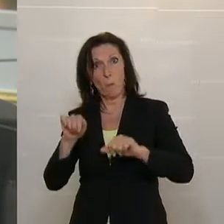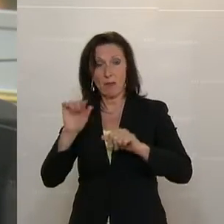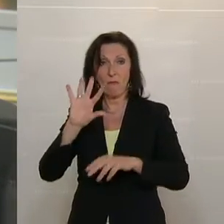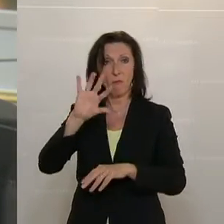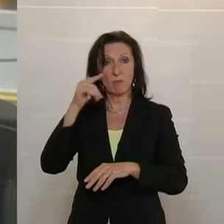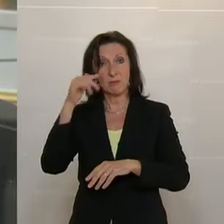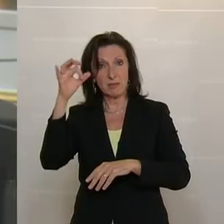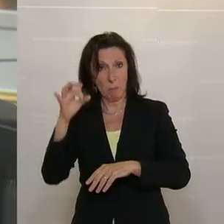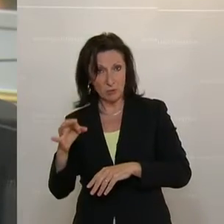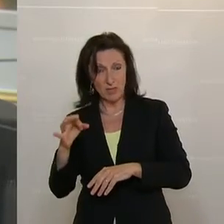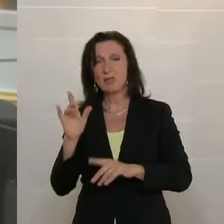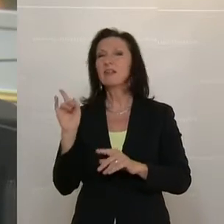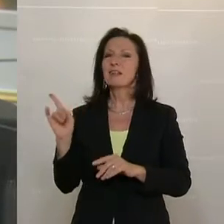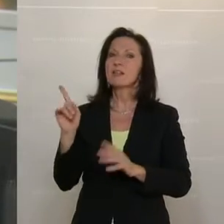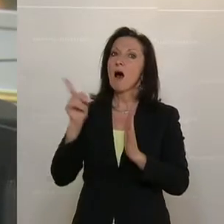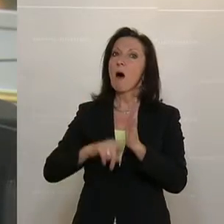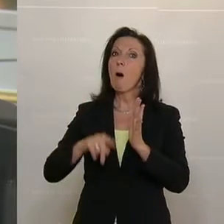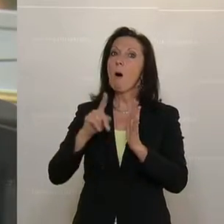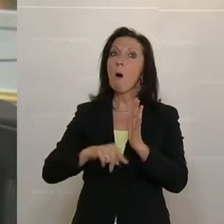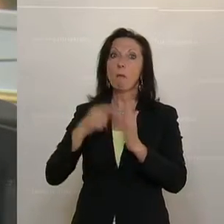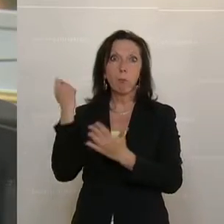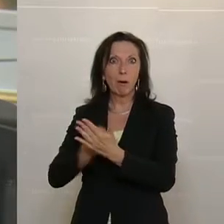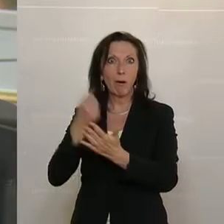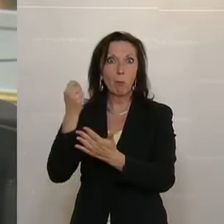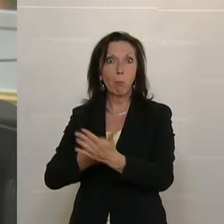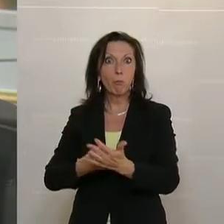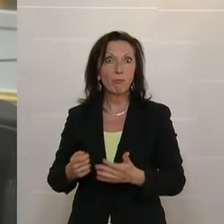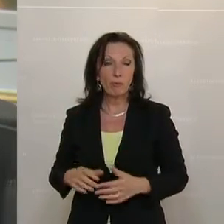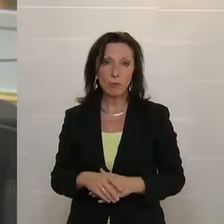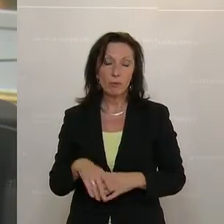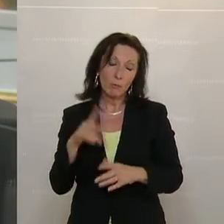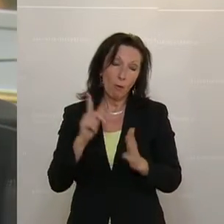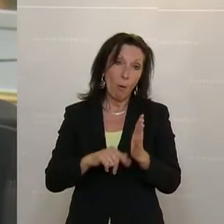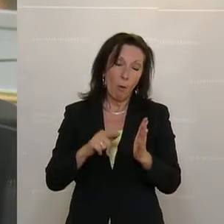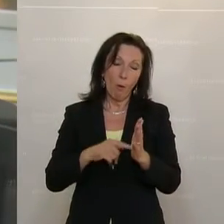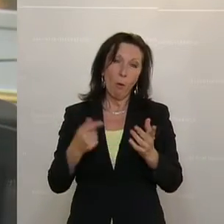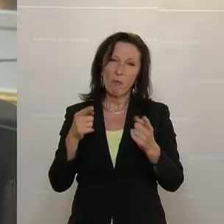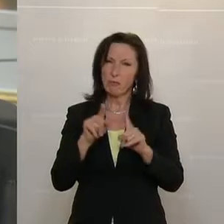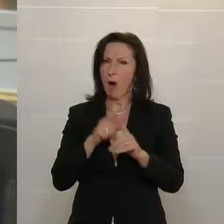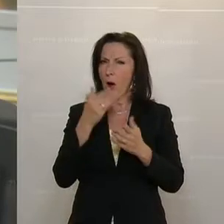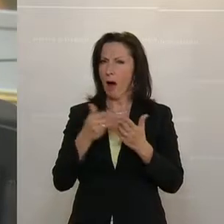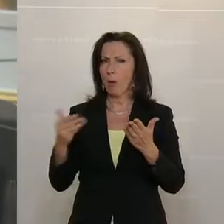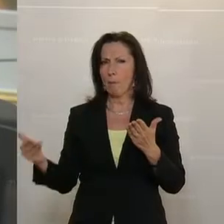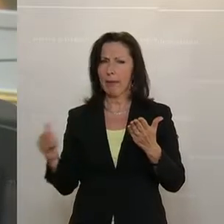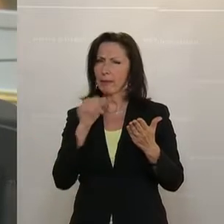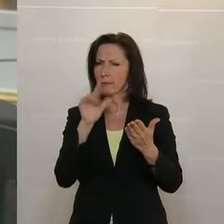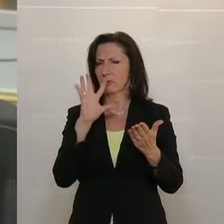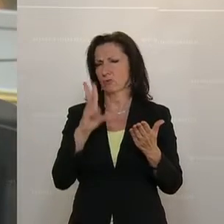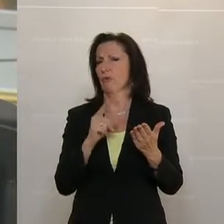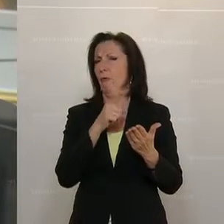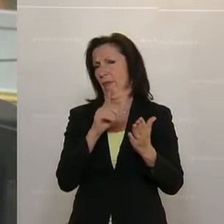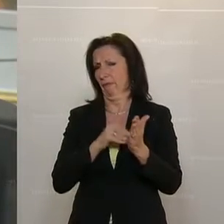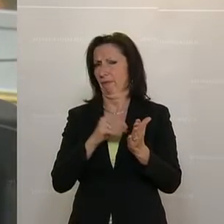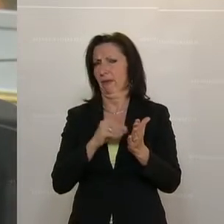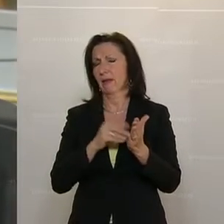Prozent, so wird die oft heftig bekämpft, oft auch mit unzulässigen Argumenten. Aber ich kann